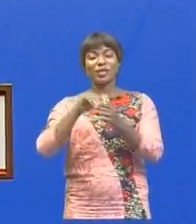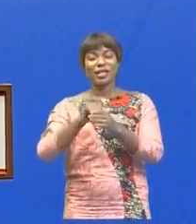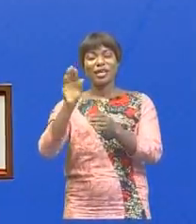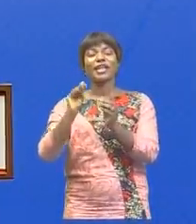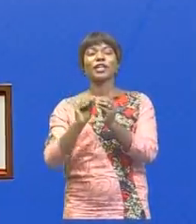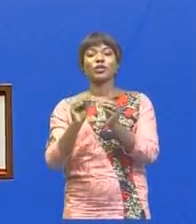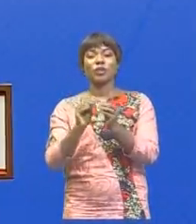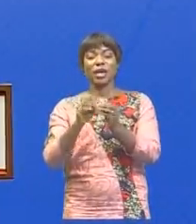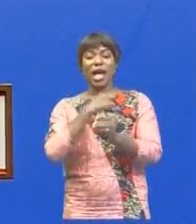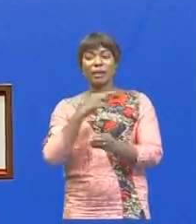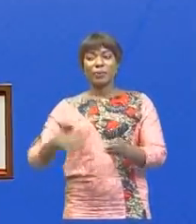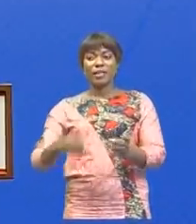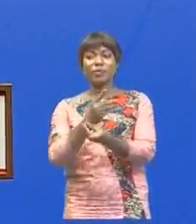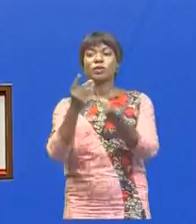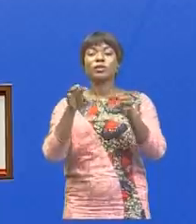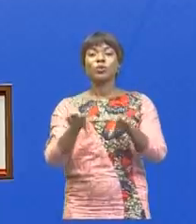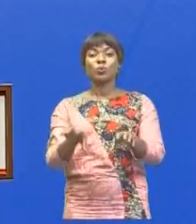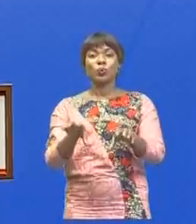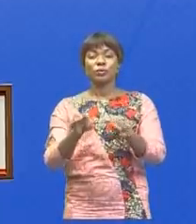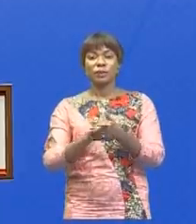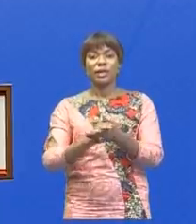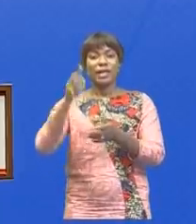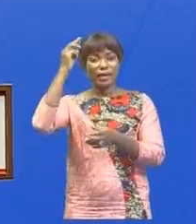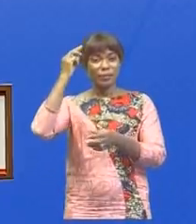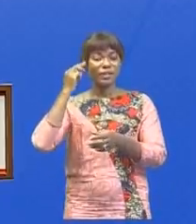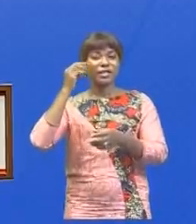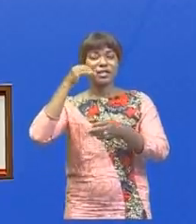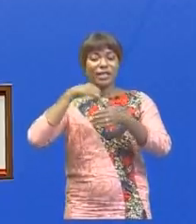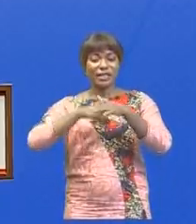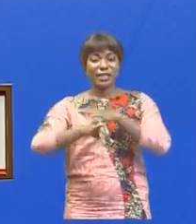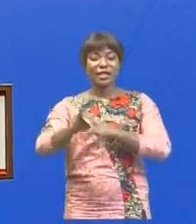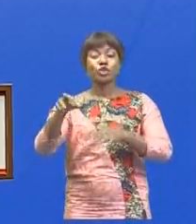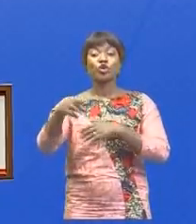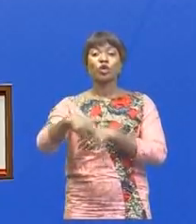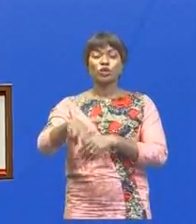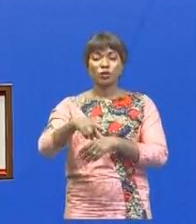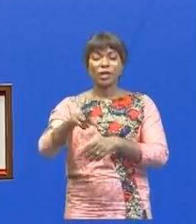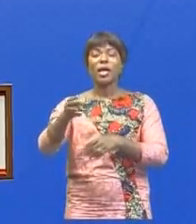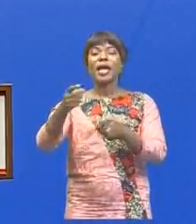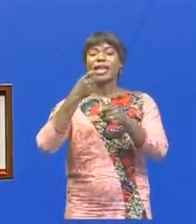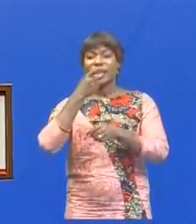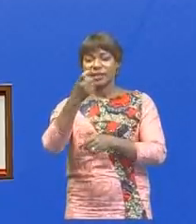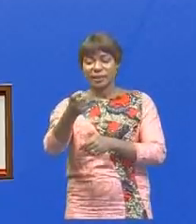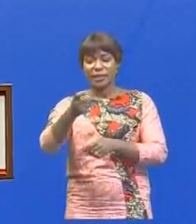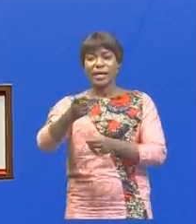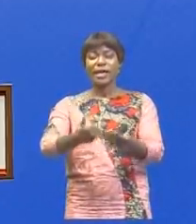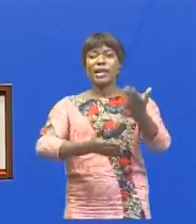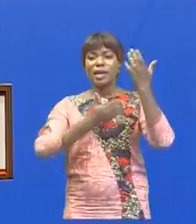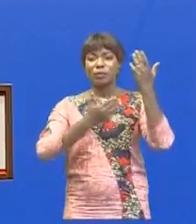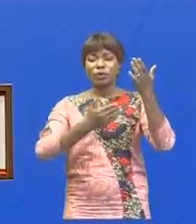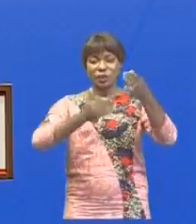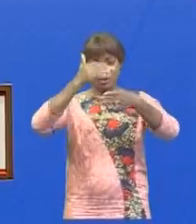en République démocratique du Congo, le ministre de l'intégration régionale a évoqué la nécessité de